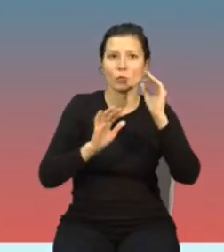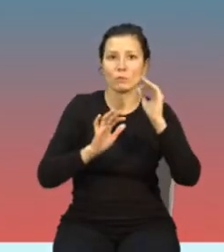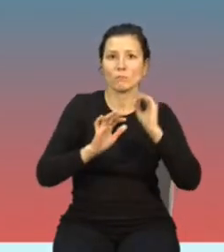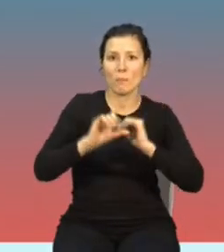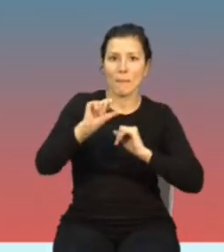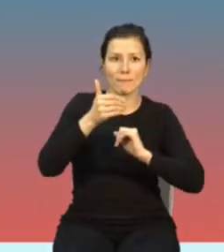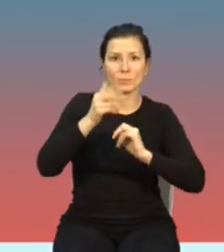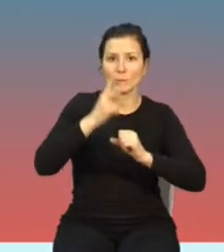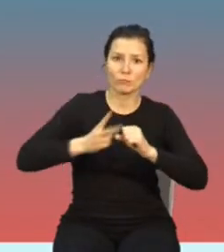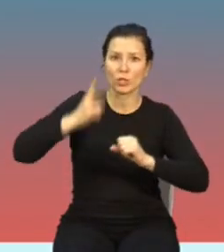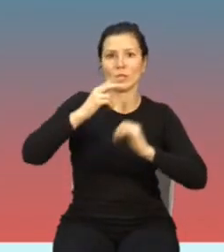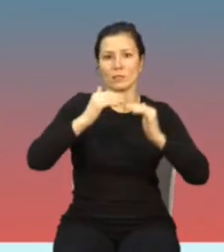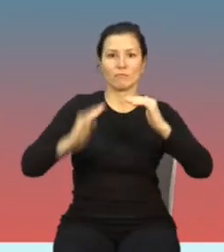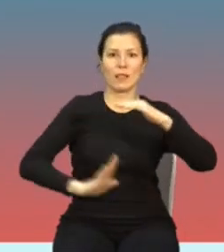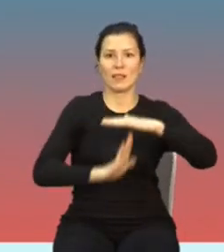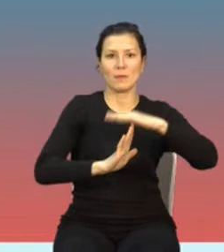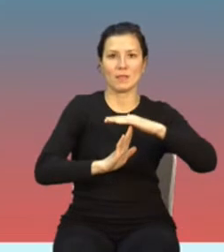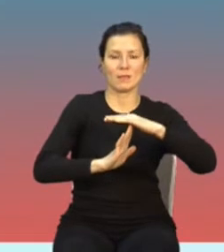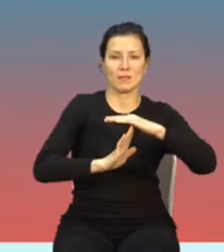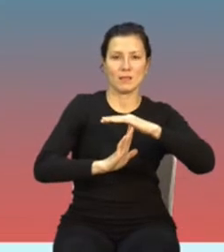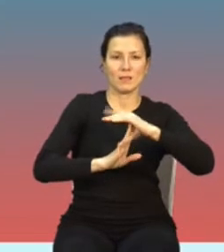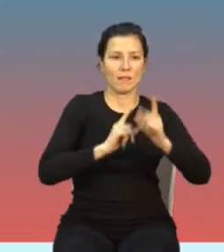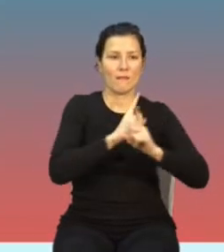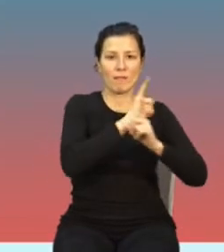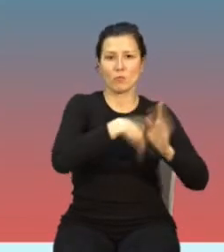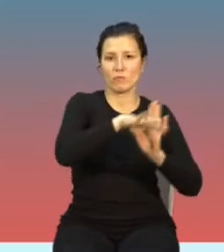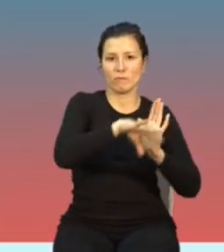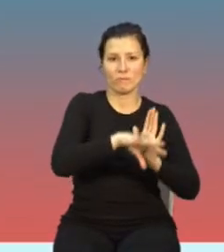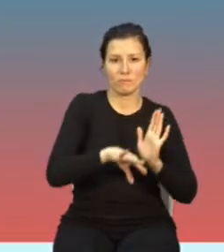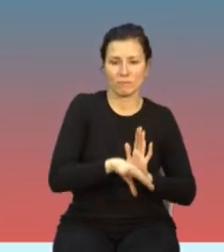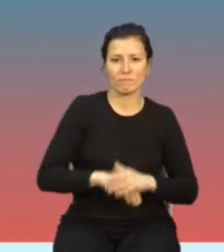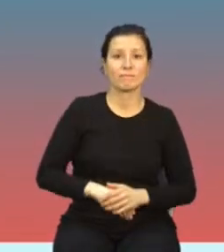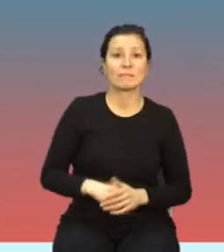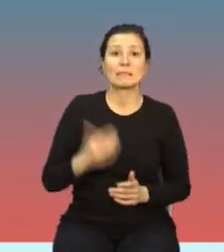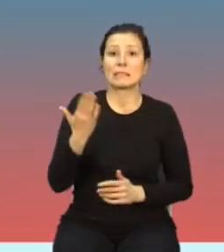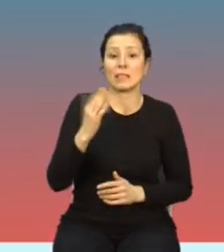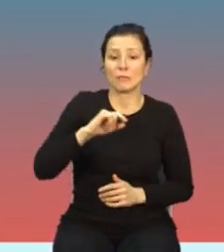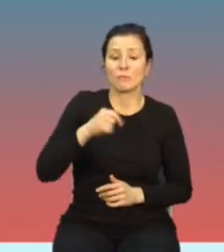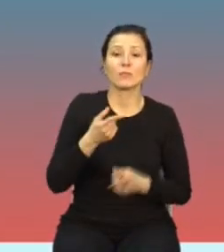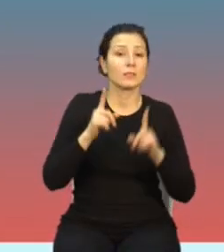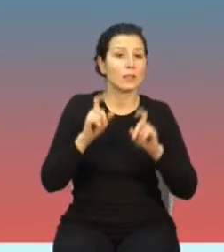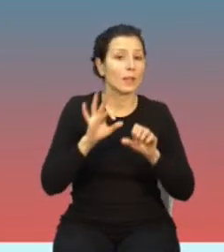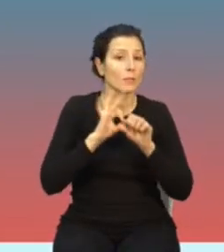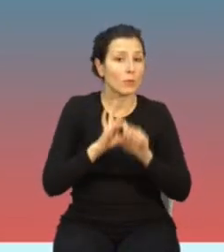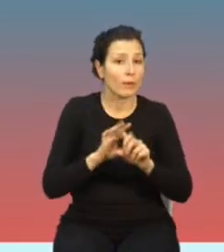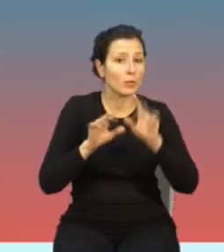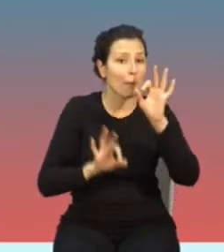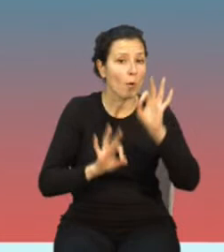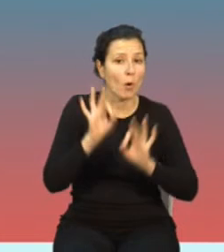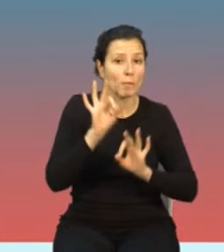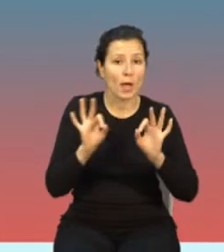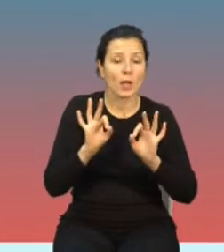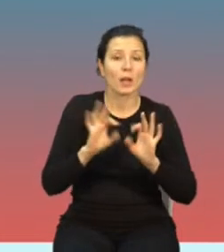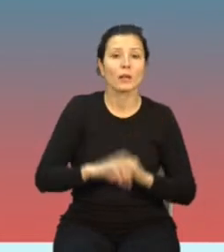przekraczał limitę wynikającą z wytycznych. Niedawno zaczęliśmy już przeprowadzać pomiary